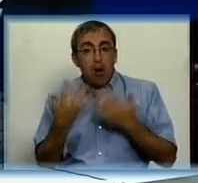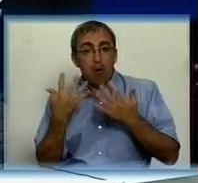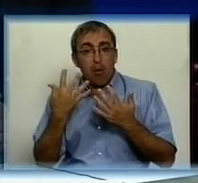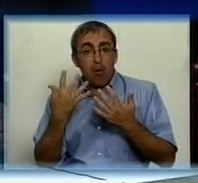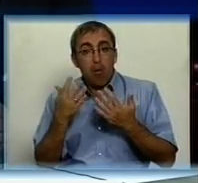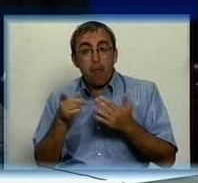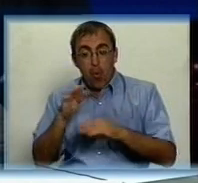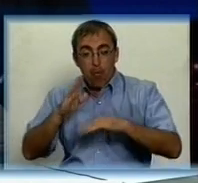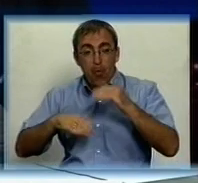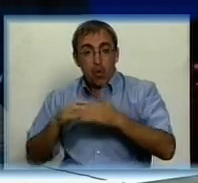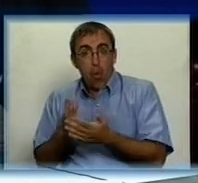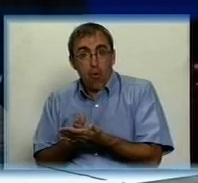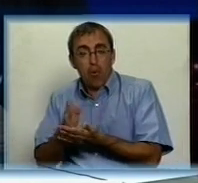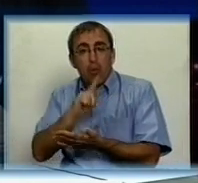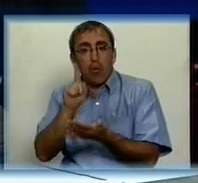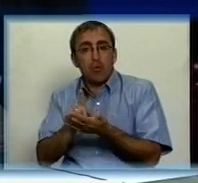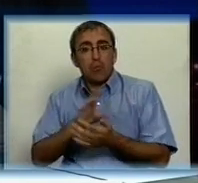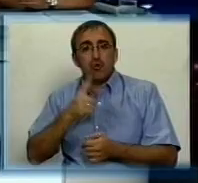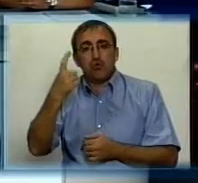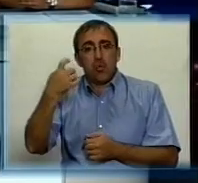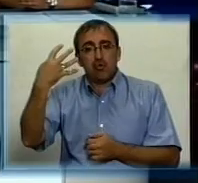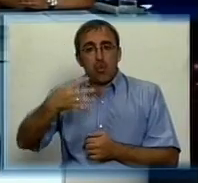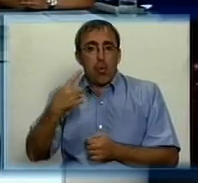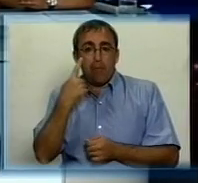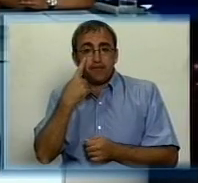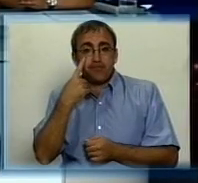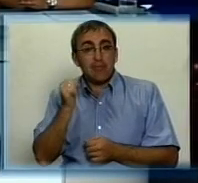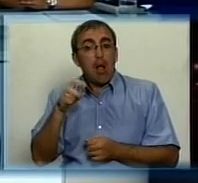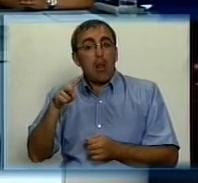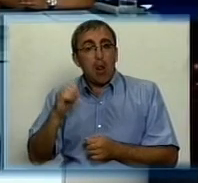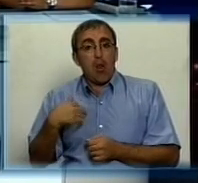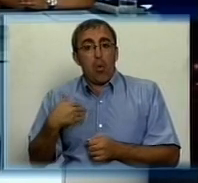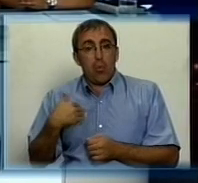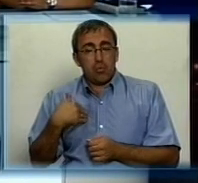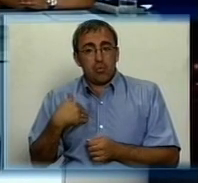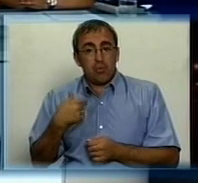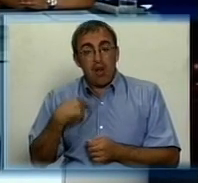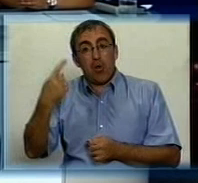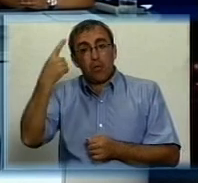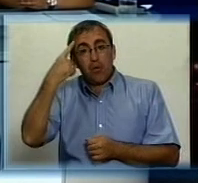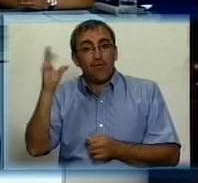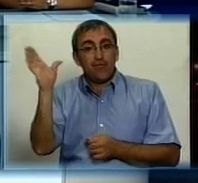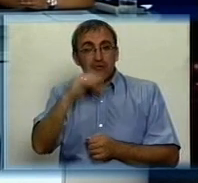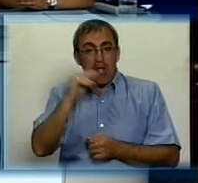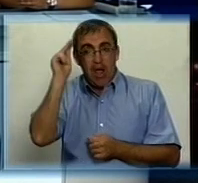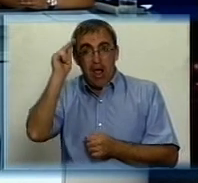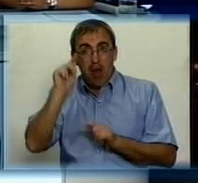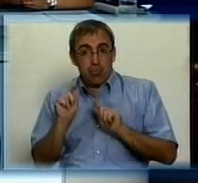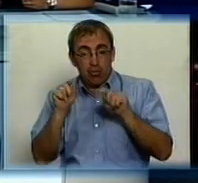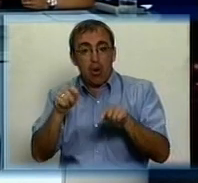профілю, ти йдеш обов'язково потрібно 140 балів. Але я так думаю, що всі бітрієнти розуміють